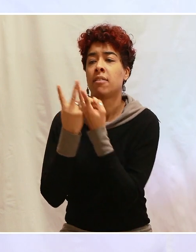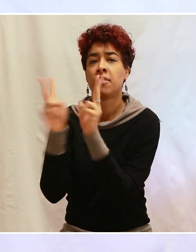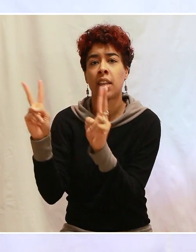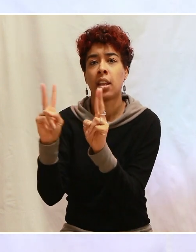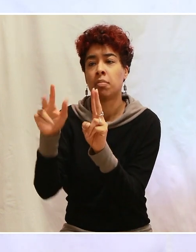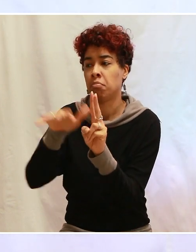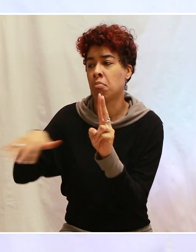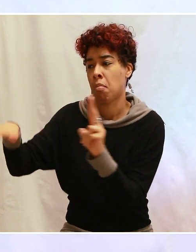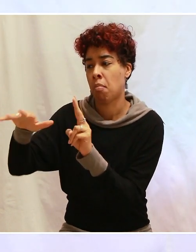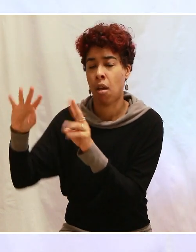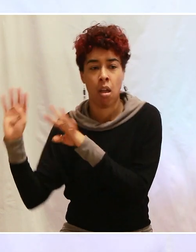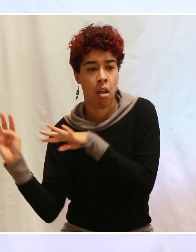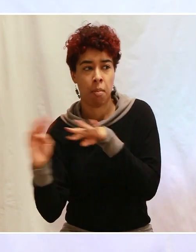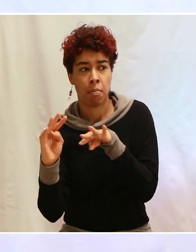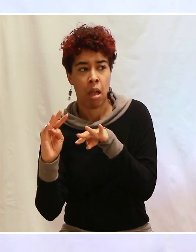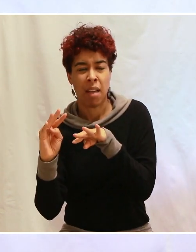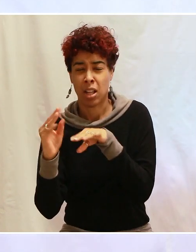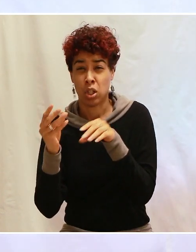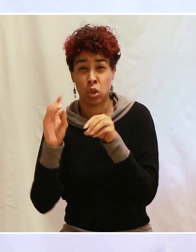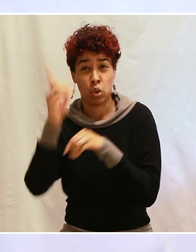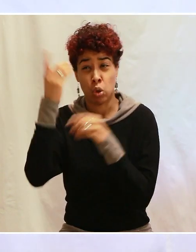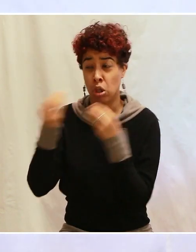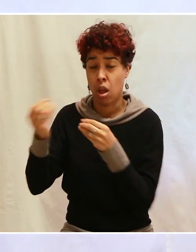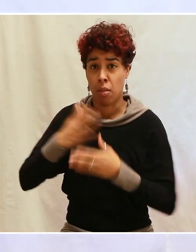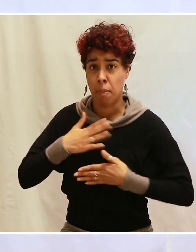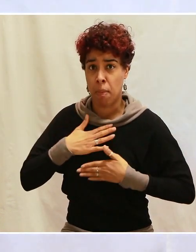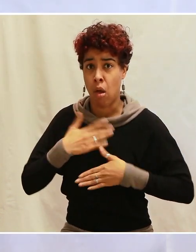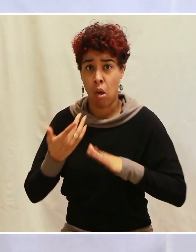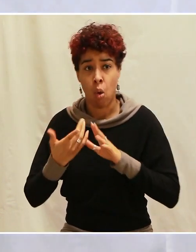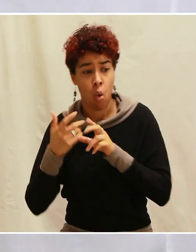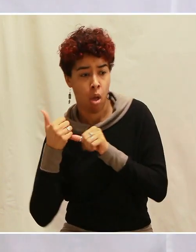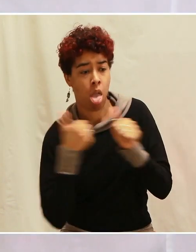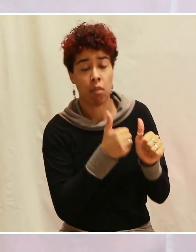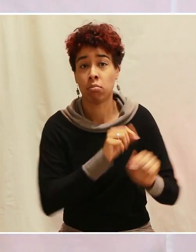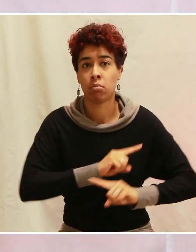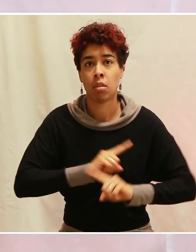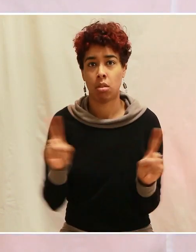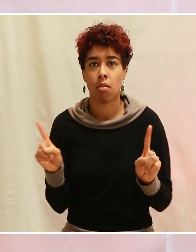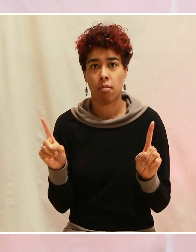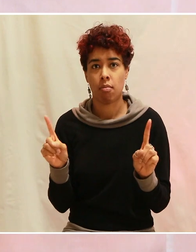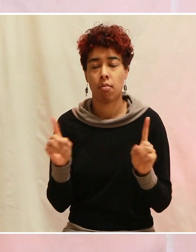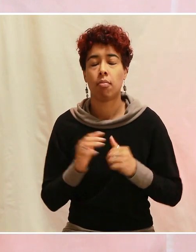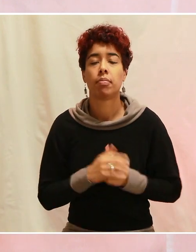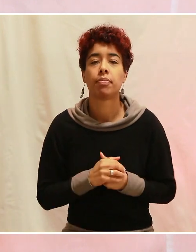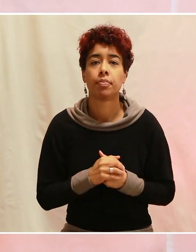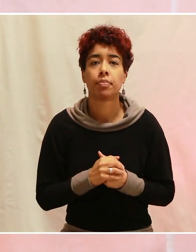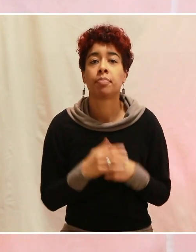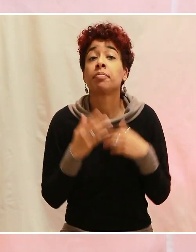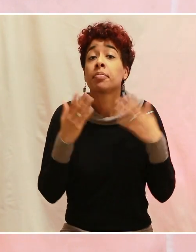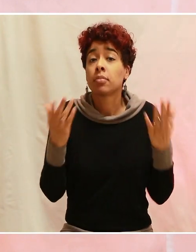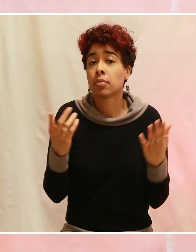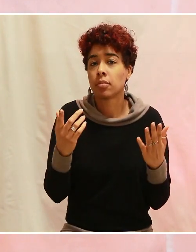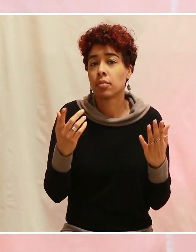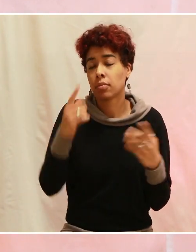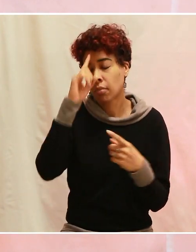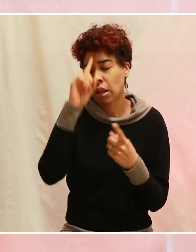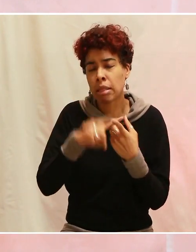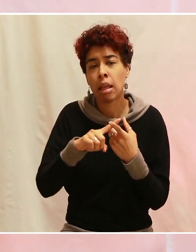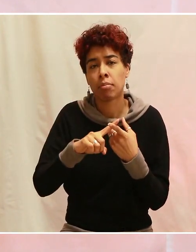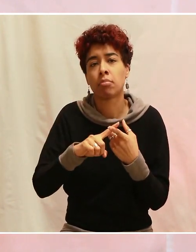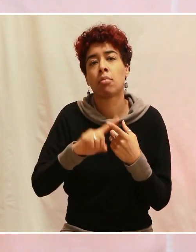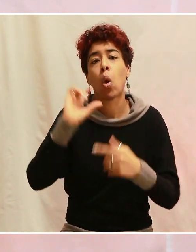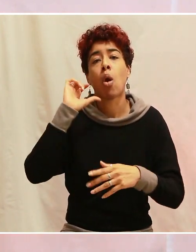que personne n'osa les poursuivre. Amen. J'aimerais parler aujourd'hui de l'autorité qui est sur ta vie.